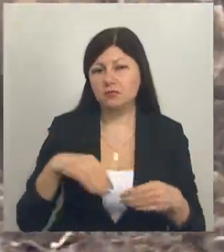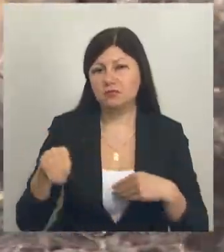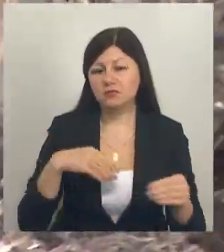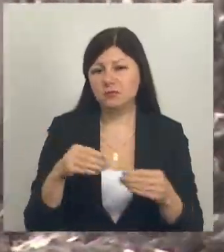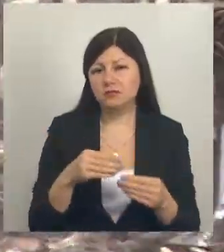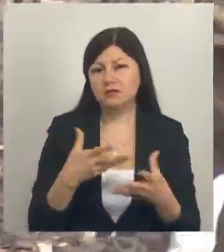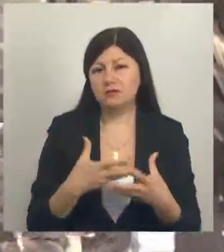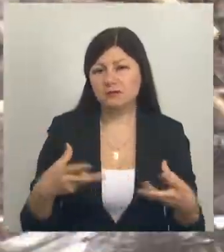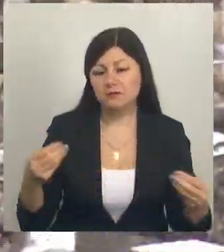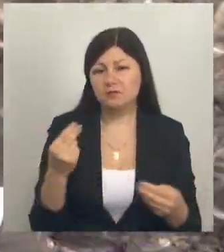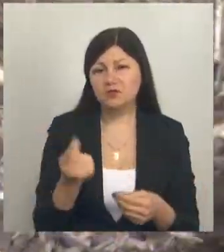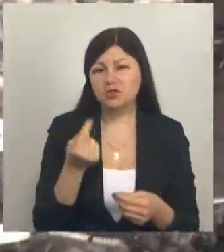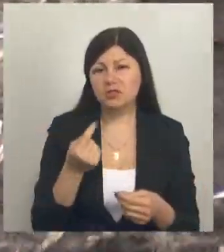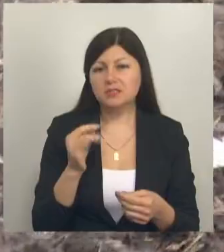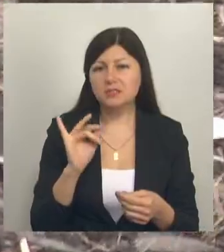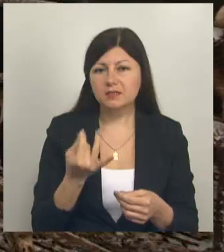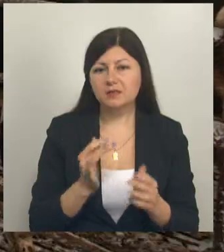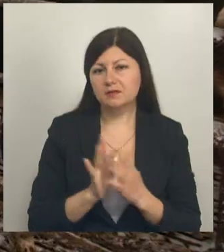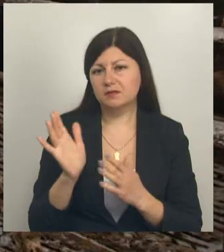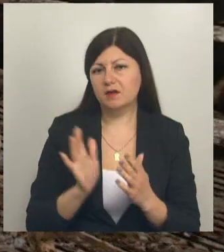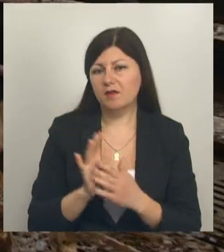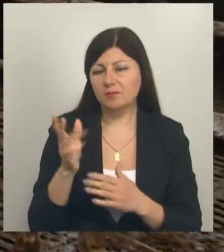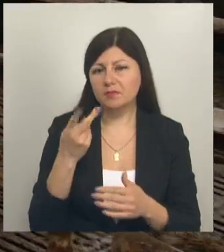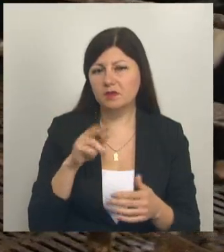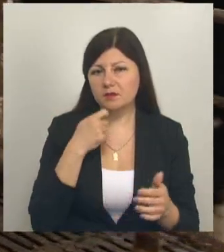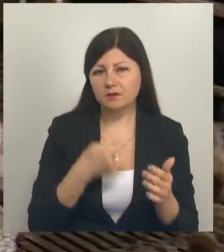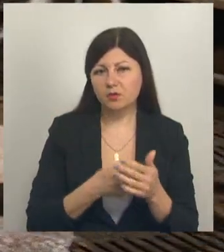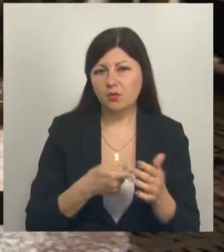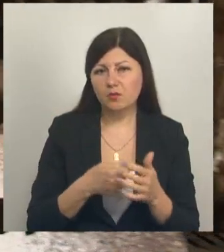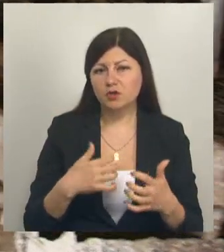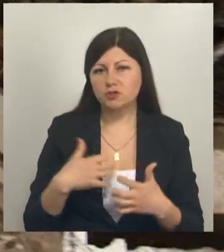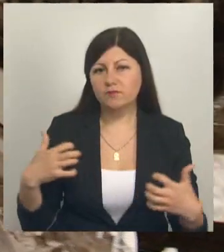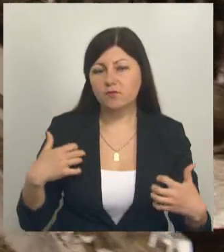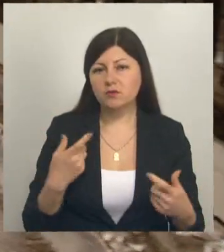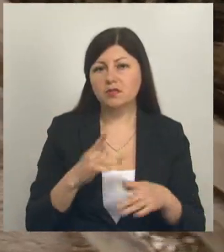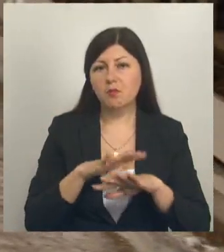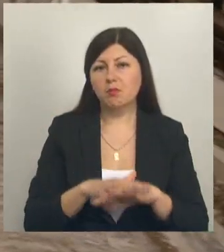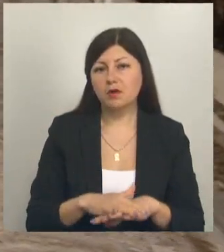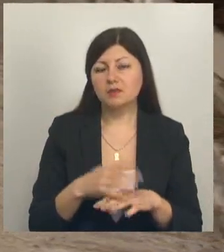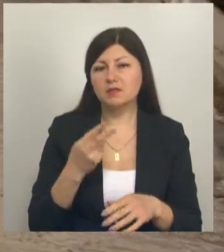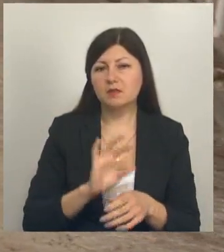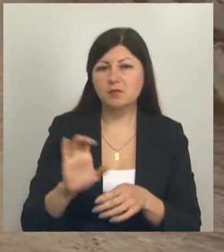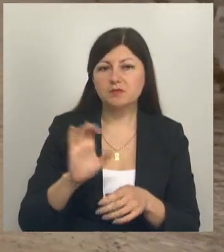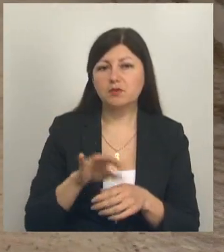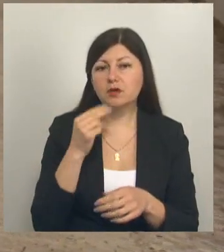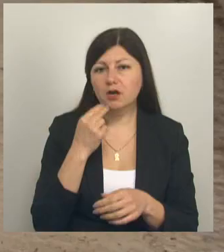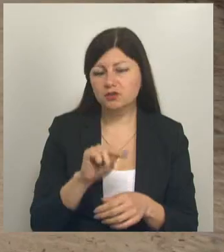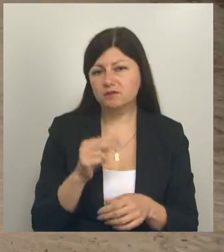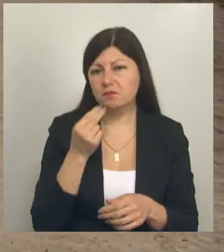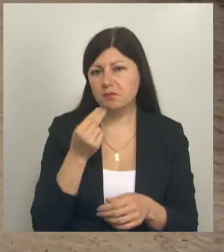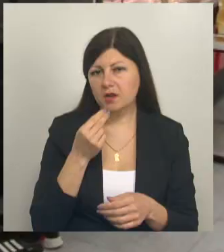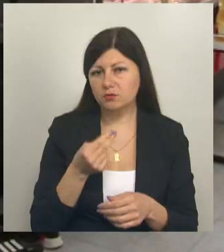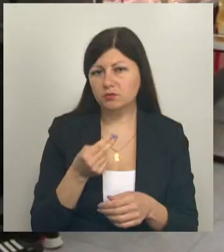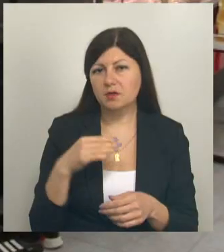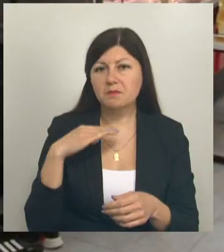пшеницы и однолетними травами для откорма животных. Отборные корма – база для развития животноводства и производства качественной продукции.